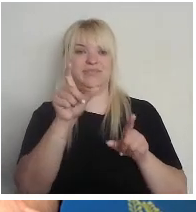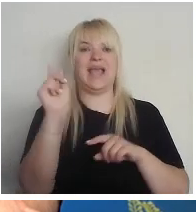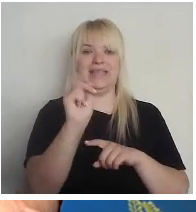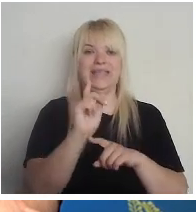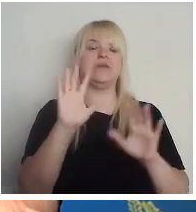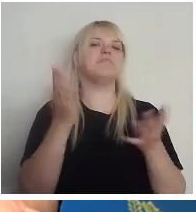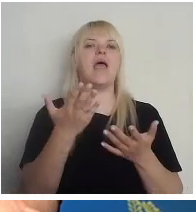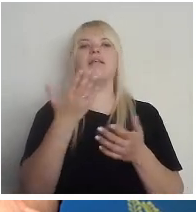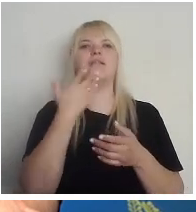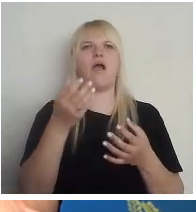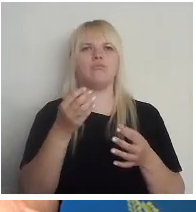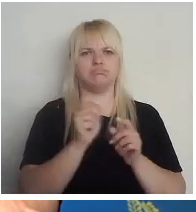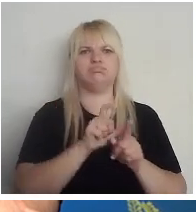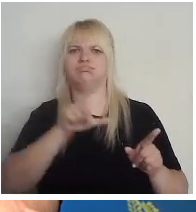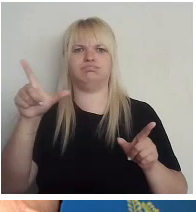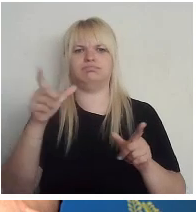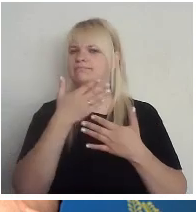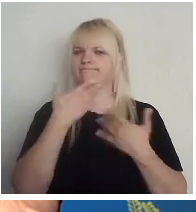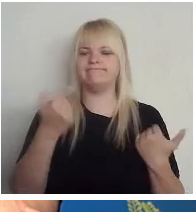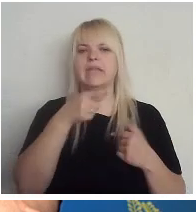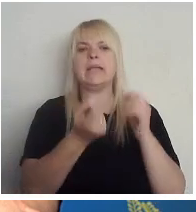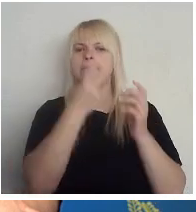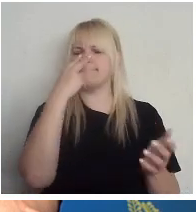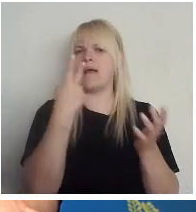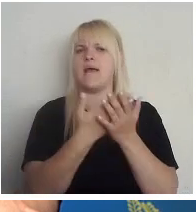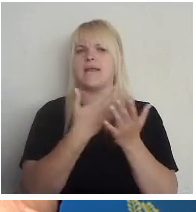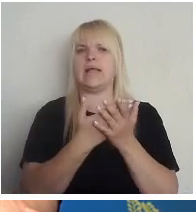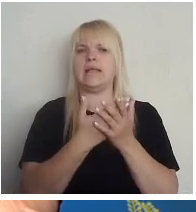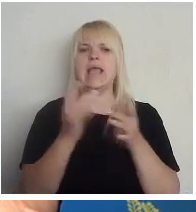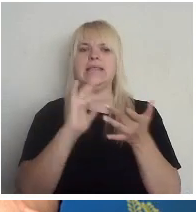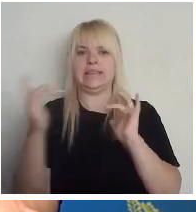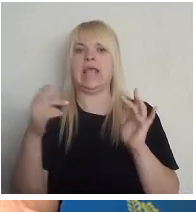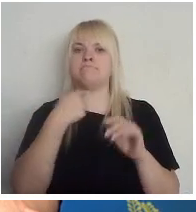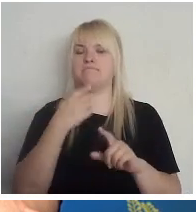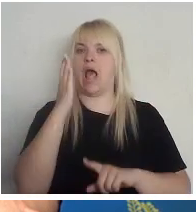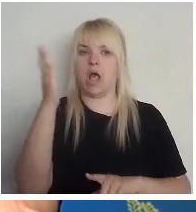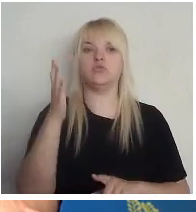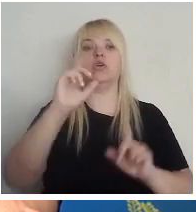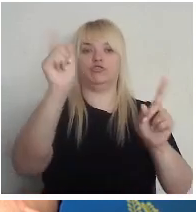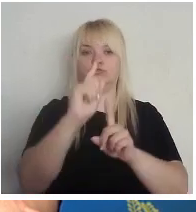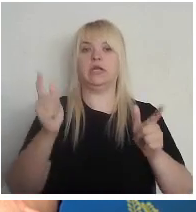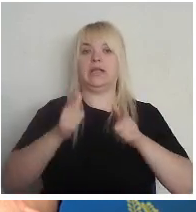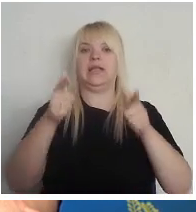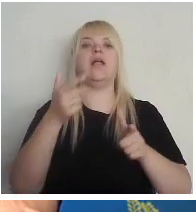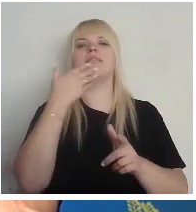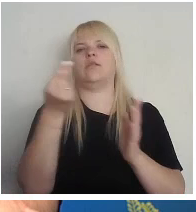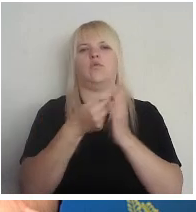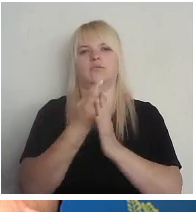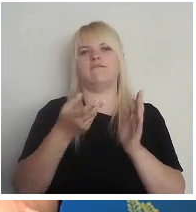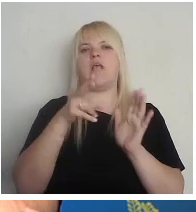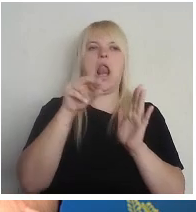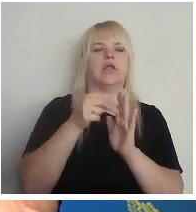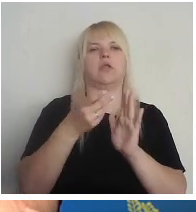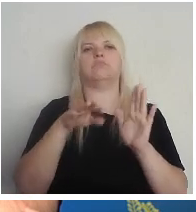nebūtiski, un kas parāda, ka tas tikai, ka ir balsošana internetā, nenozīmē, ka ir lielāka vēlētāja aktivitāte.